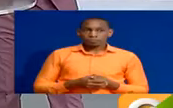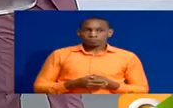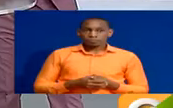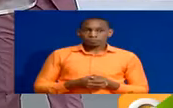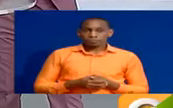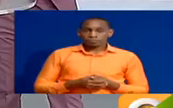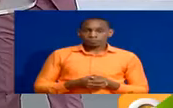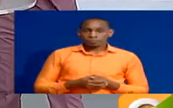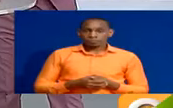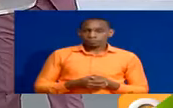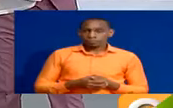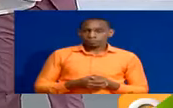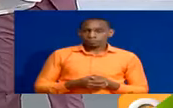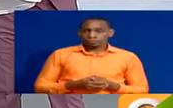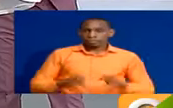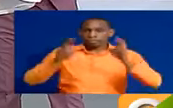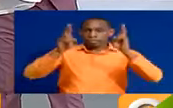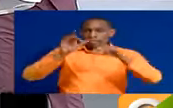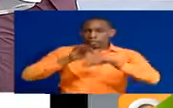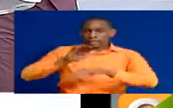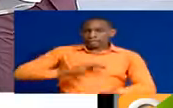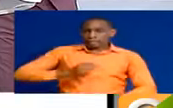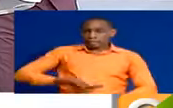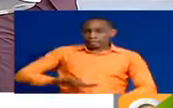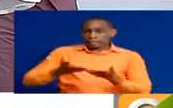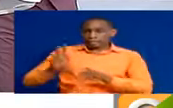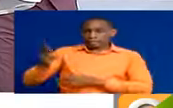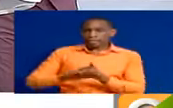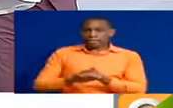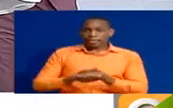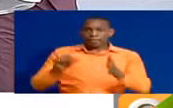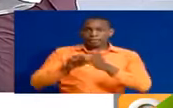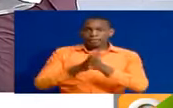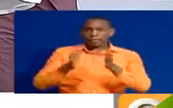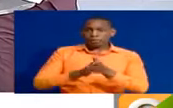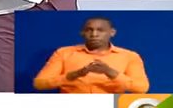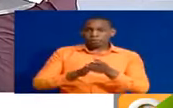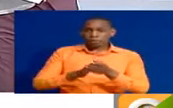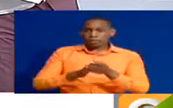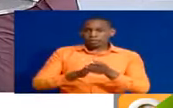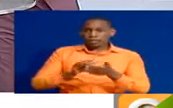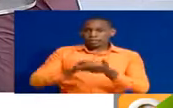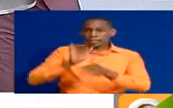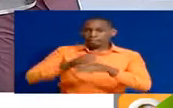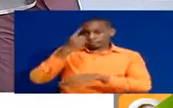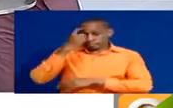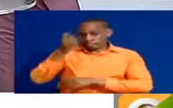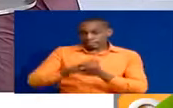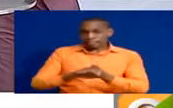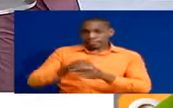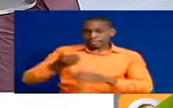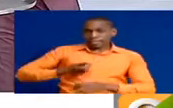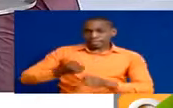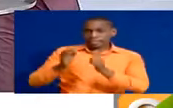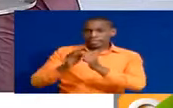Na mtazamaji tukendana tarifu wazeti ni kwa mba suwala la mimba za mapema nchini limekuwa kiza kwa taifa na rodidimiza ndoto za zaidi ya